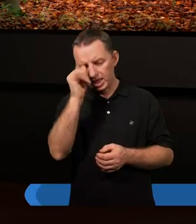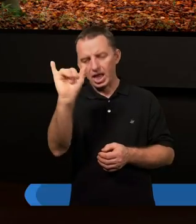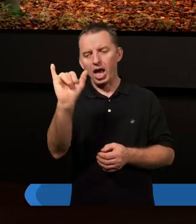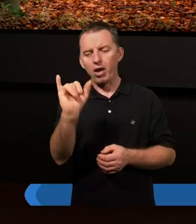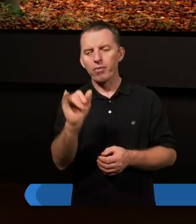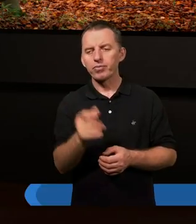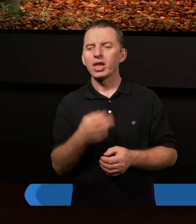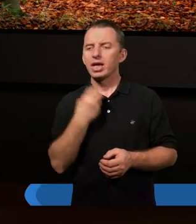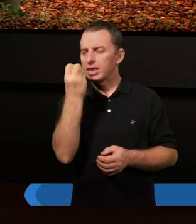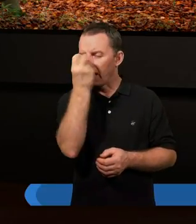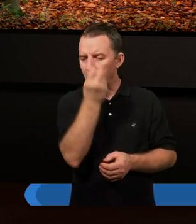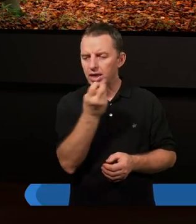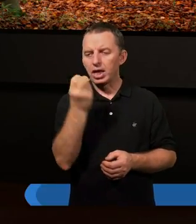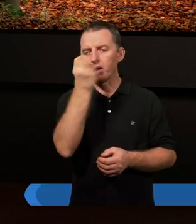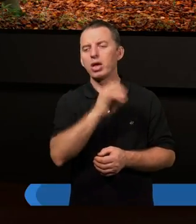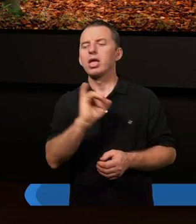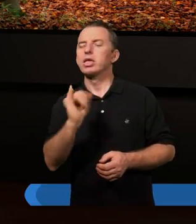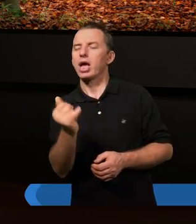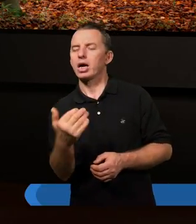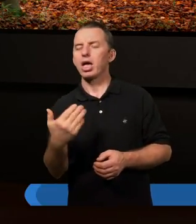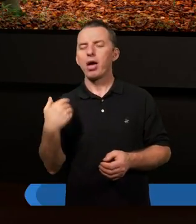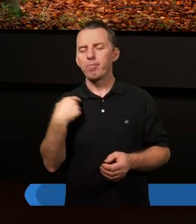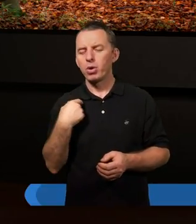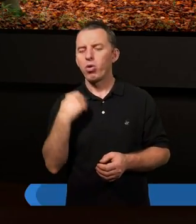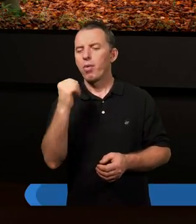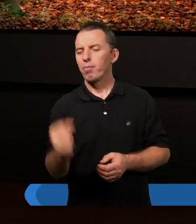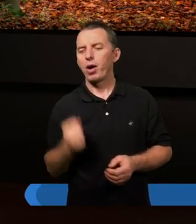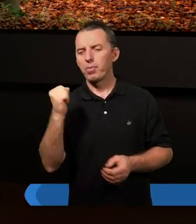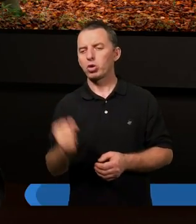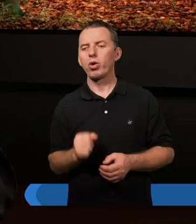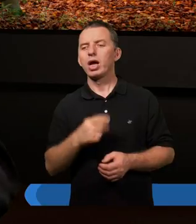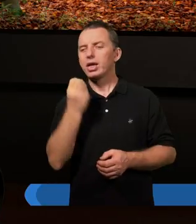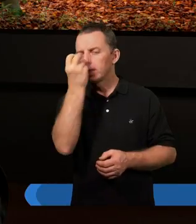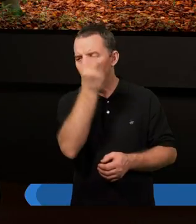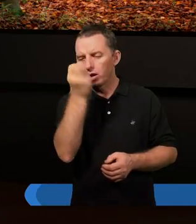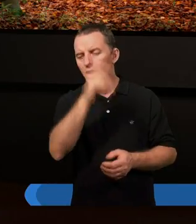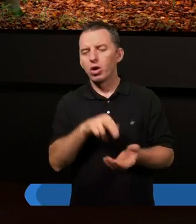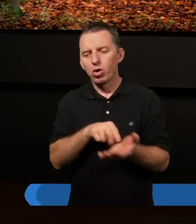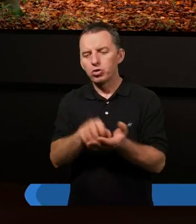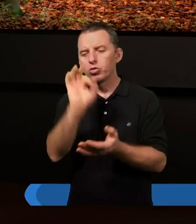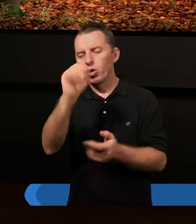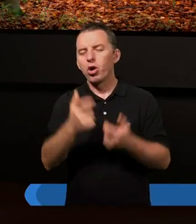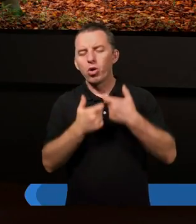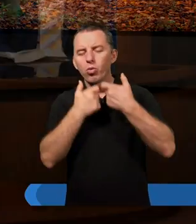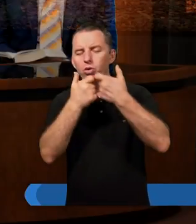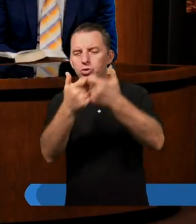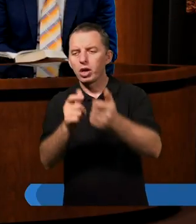takie zainteresowanie. Jakie było jego zainteresowanie, jeżeli chodzi o głoszenie Ewangelii?